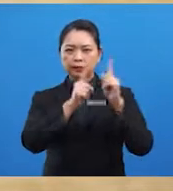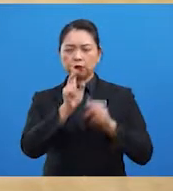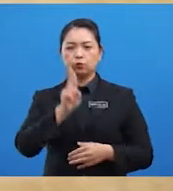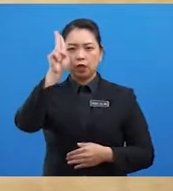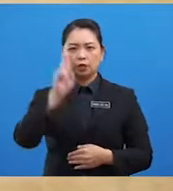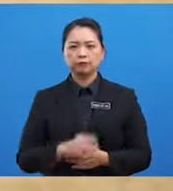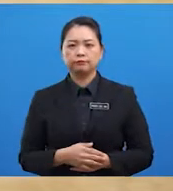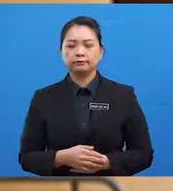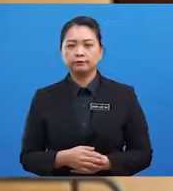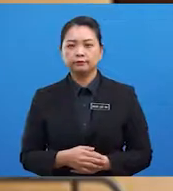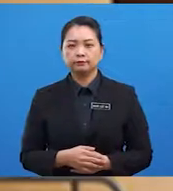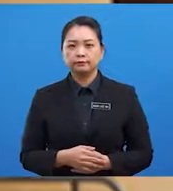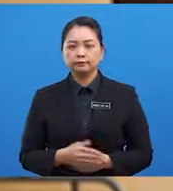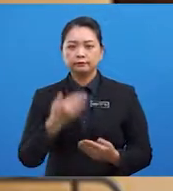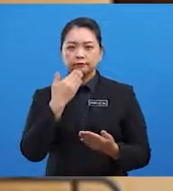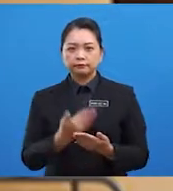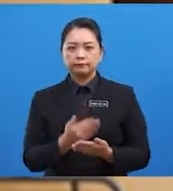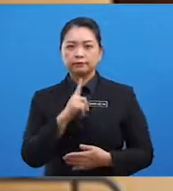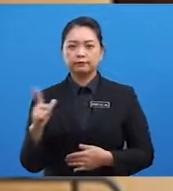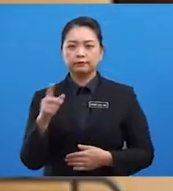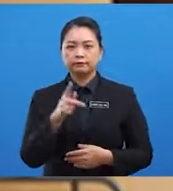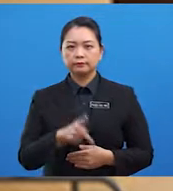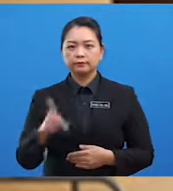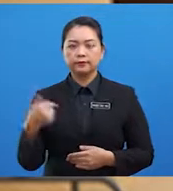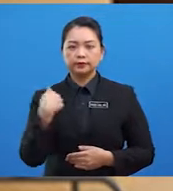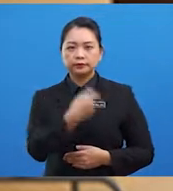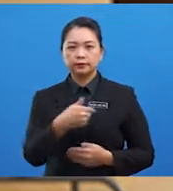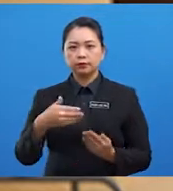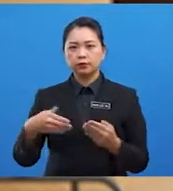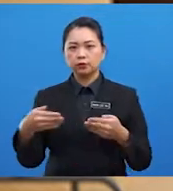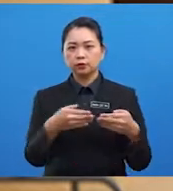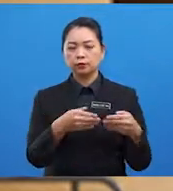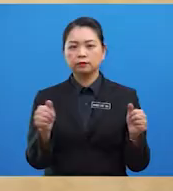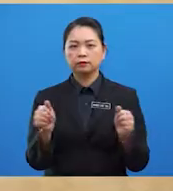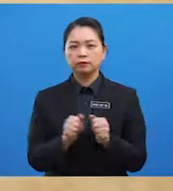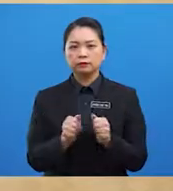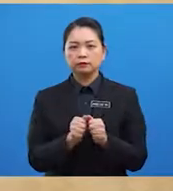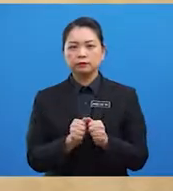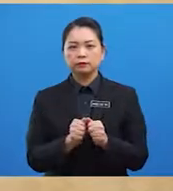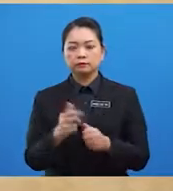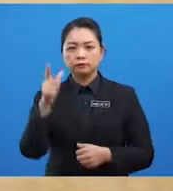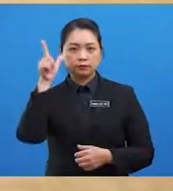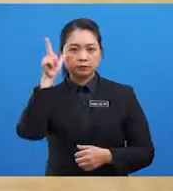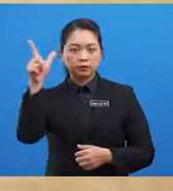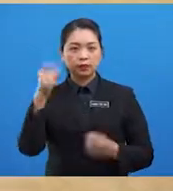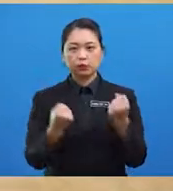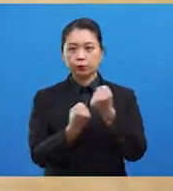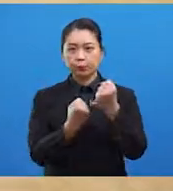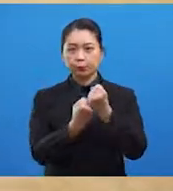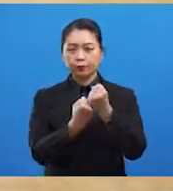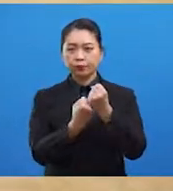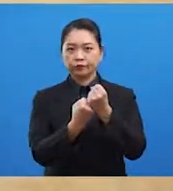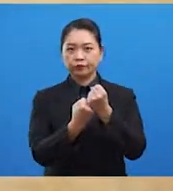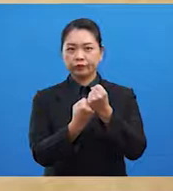Baiklah para pelajar, kita teruskan pembelajaran kita dengan melihat sumbangan Ibnu